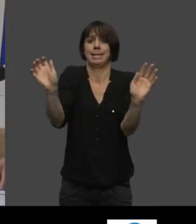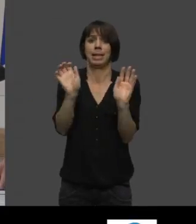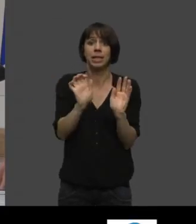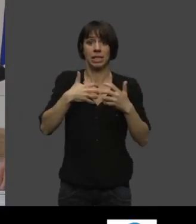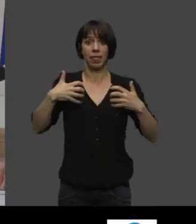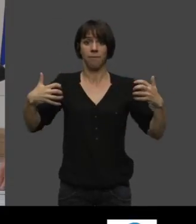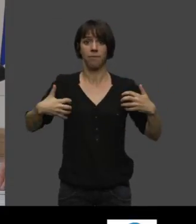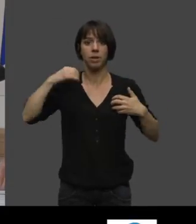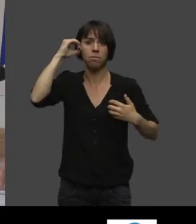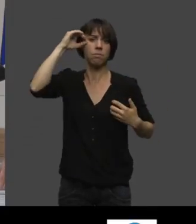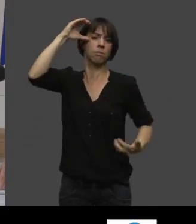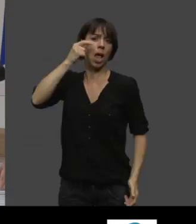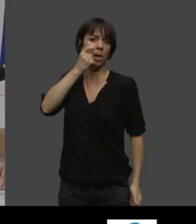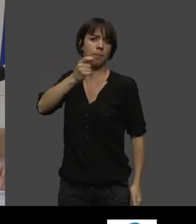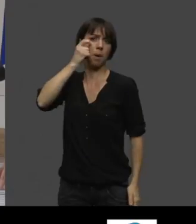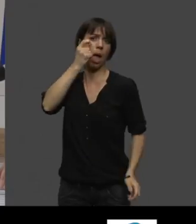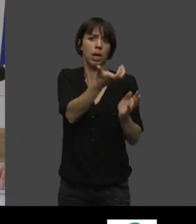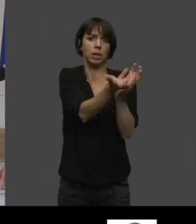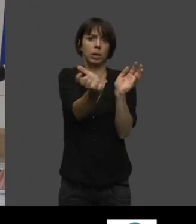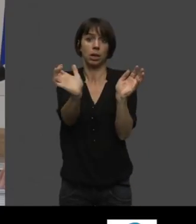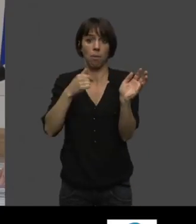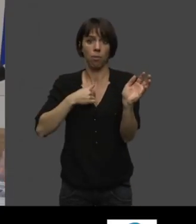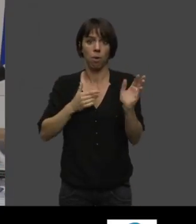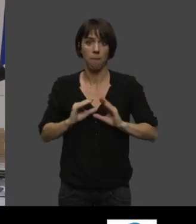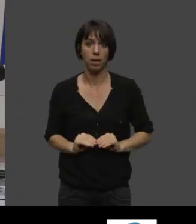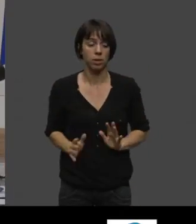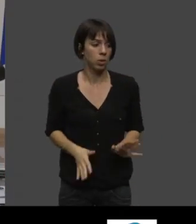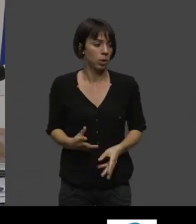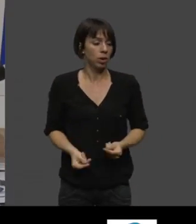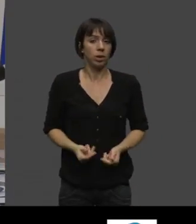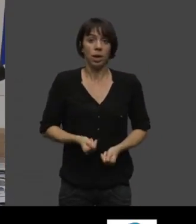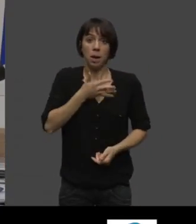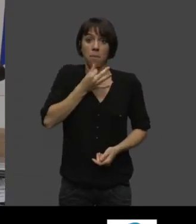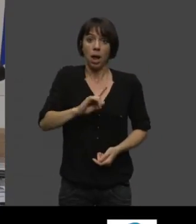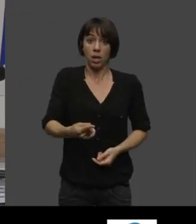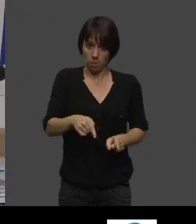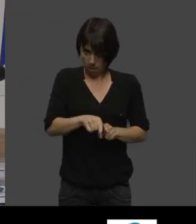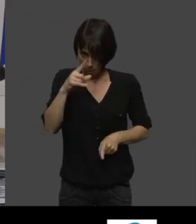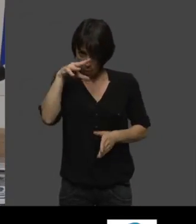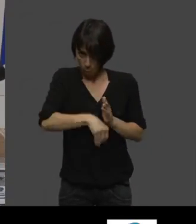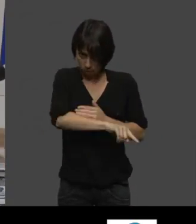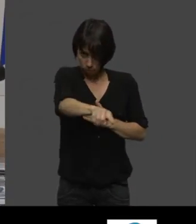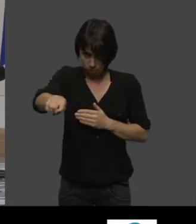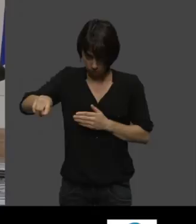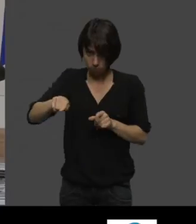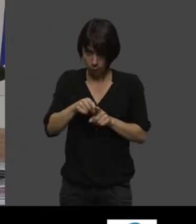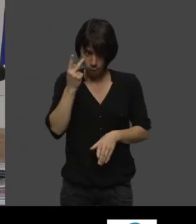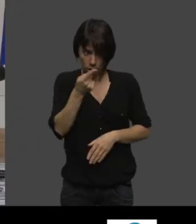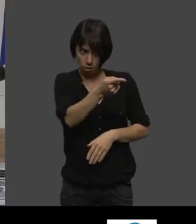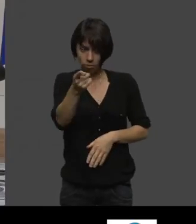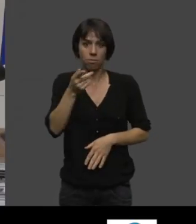j'étais pas quand même à mon aise. Et puis eux non plus, d'ailleurs, les pauvres. Et on se demandait tous comment on allait